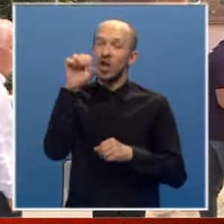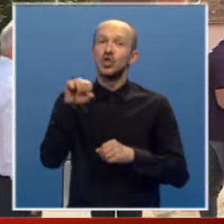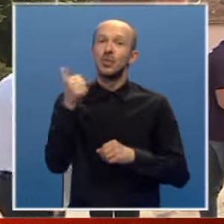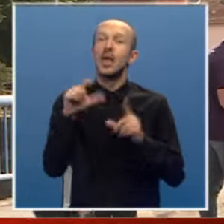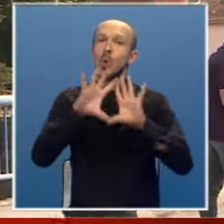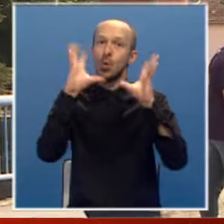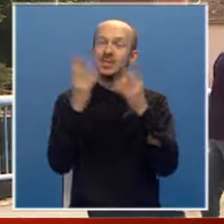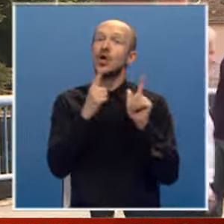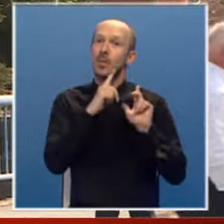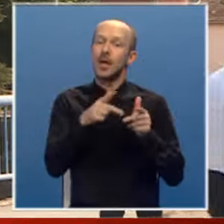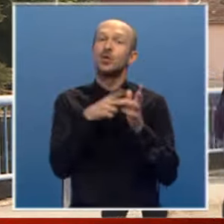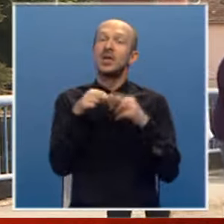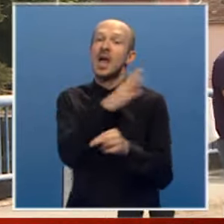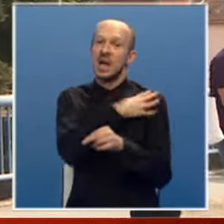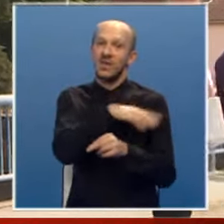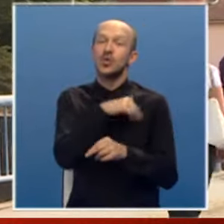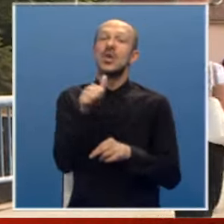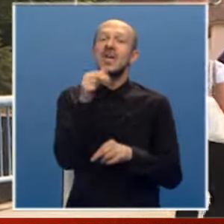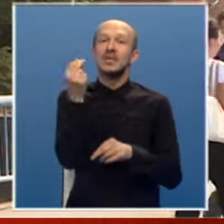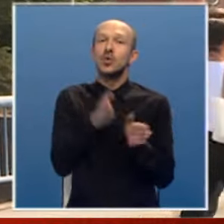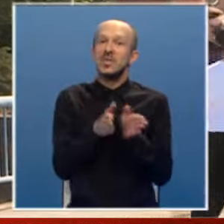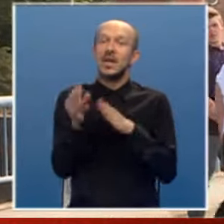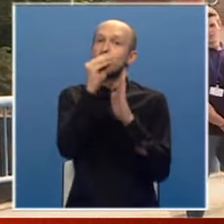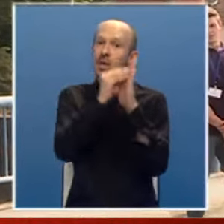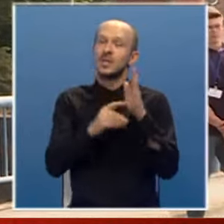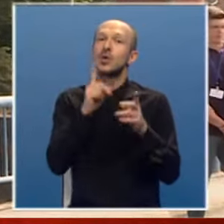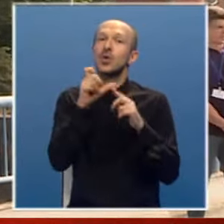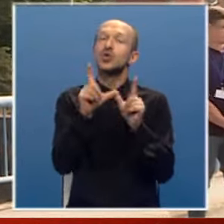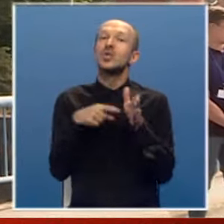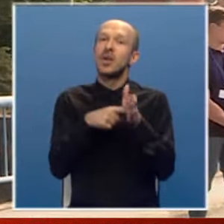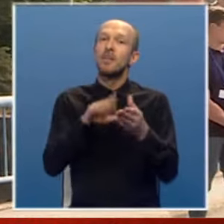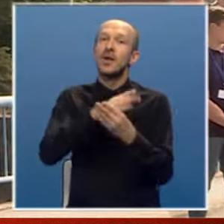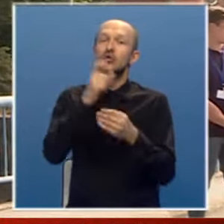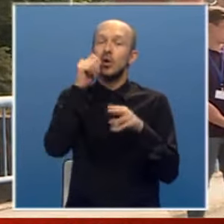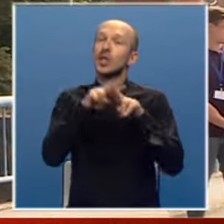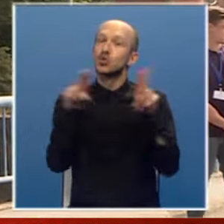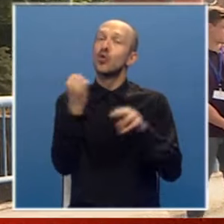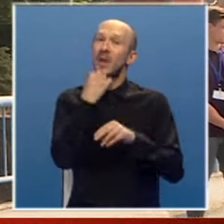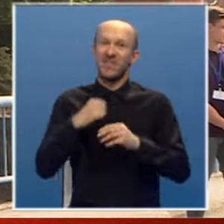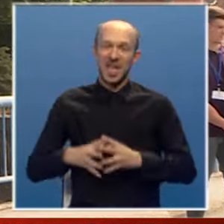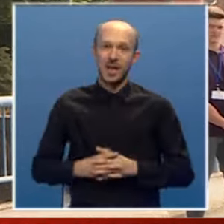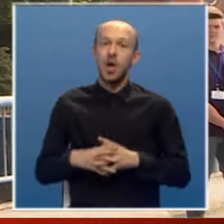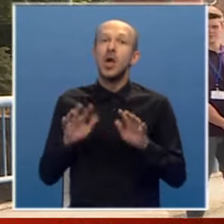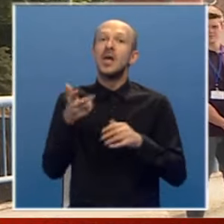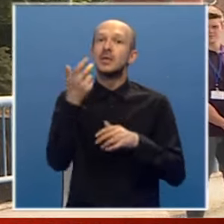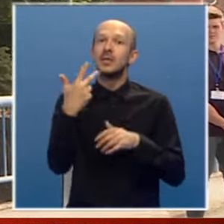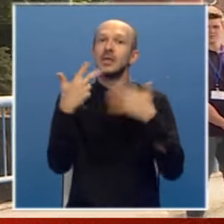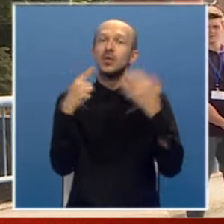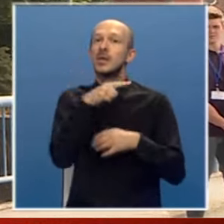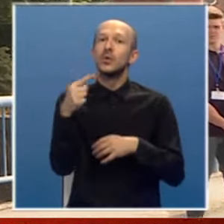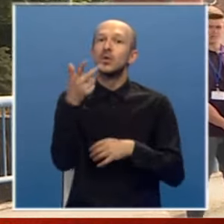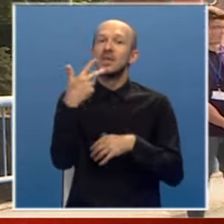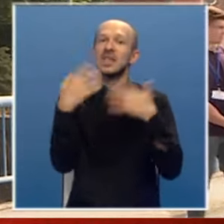u cijelom ratu i na Hrvatskoj i na srpskoj strani podaci koji su iznešeni pred Međunarodnim sudom pravde oko 38 do